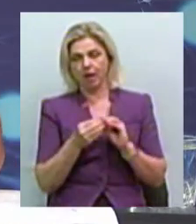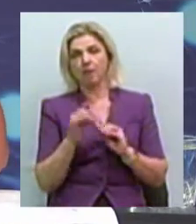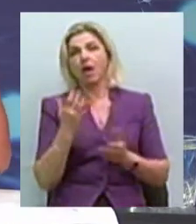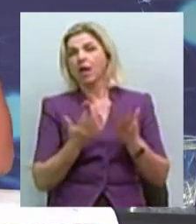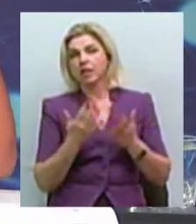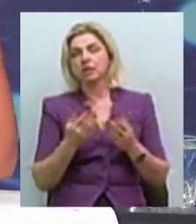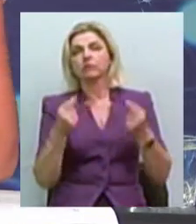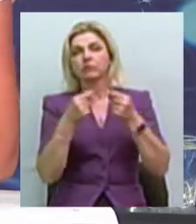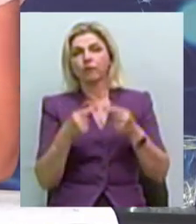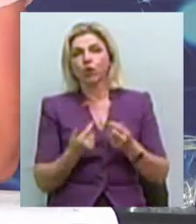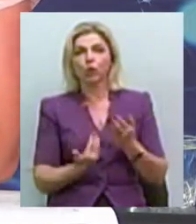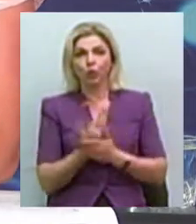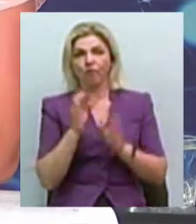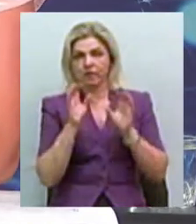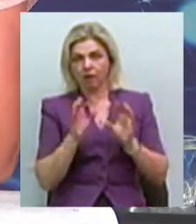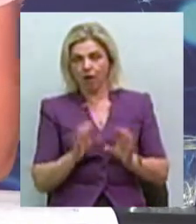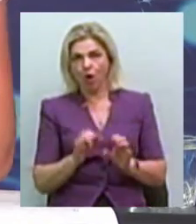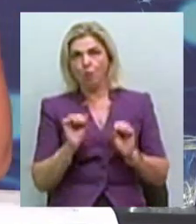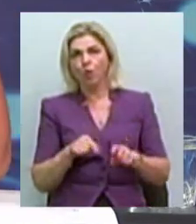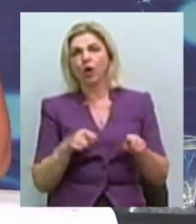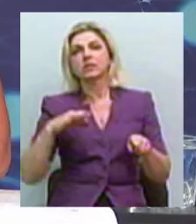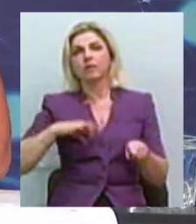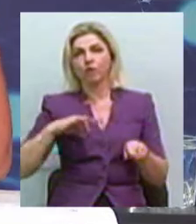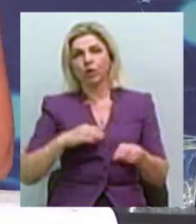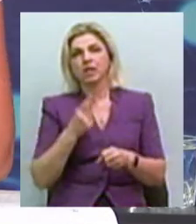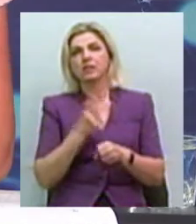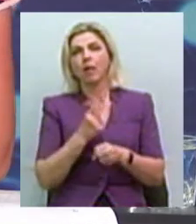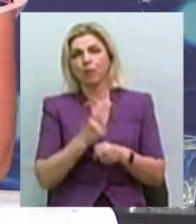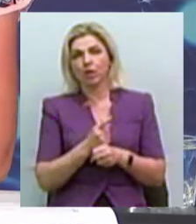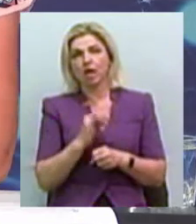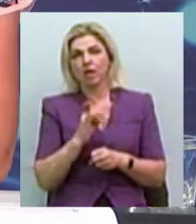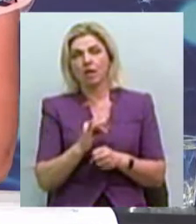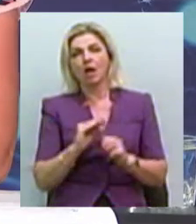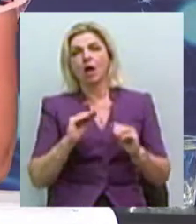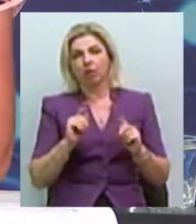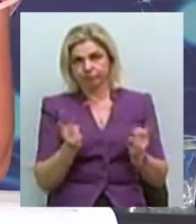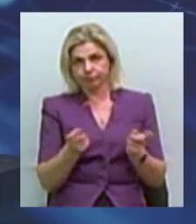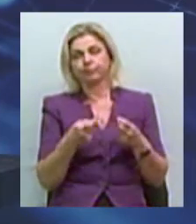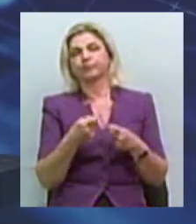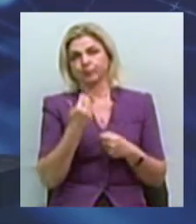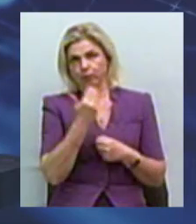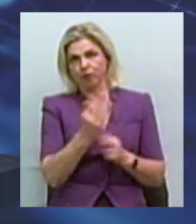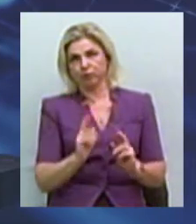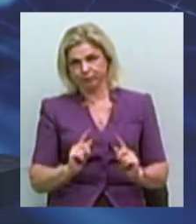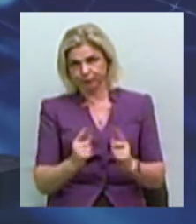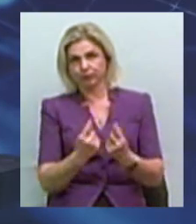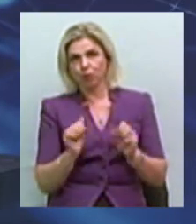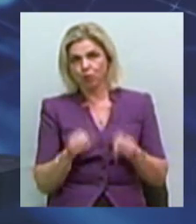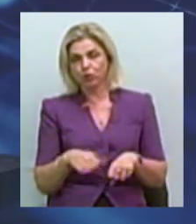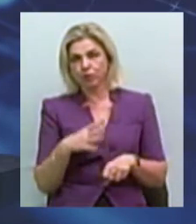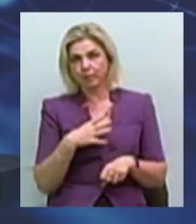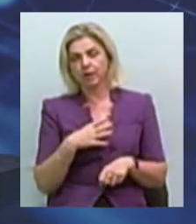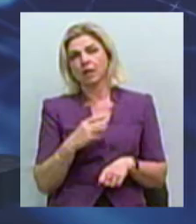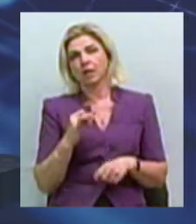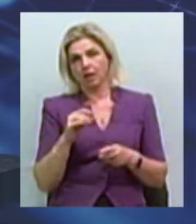законодавства в нас є можливості застосування заборонного та обмежувального припису, які надаються,